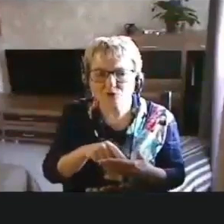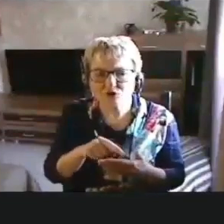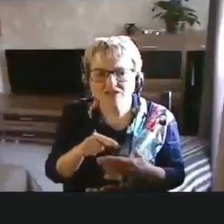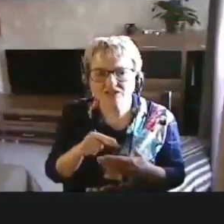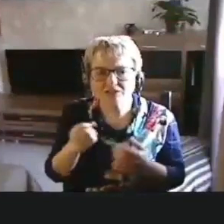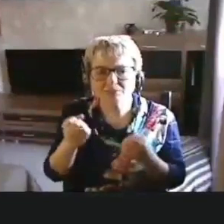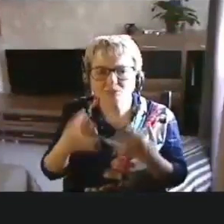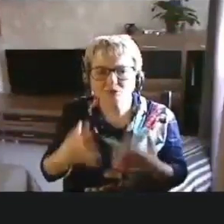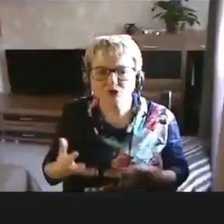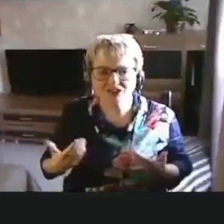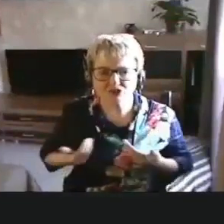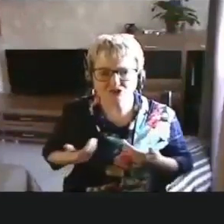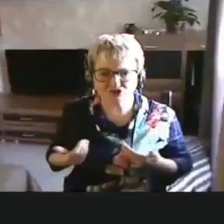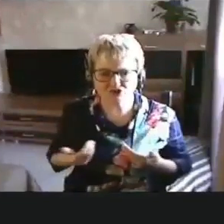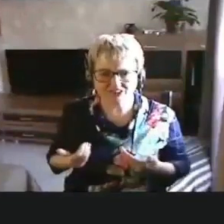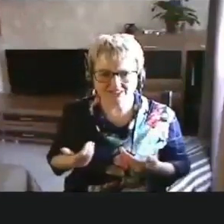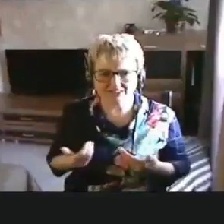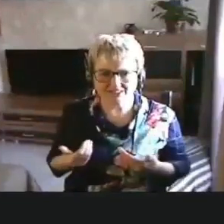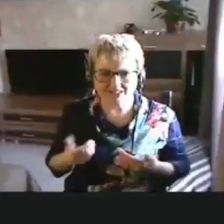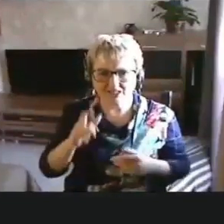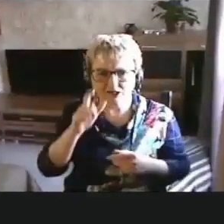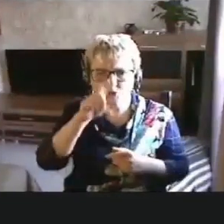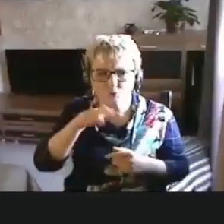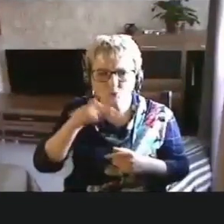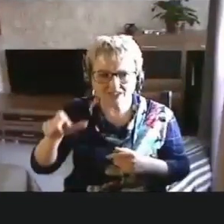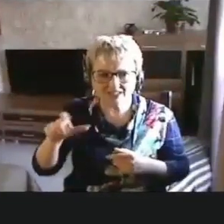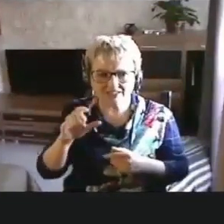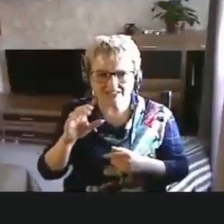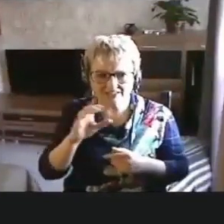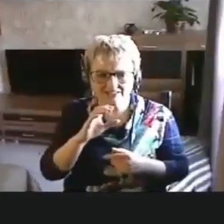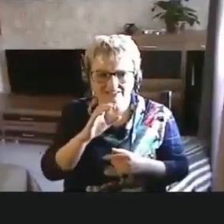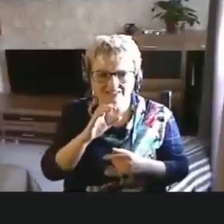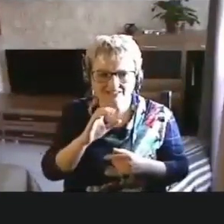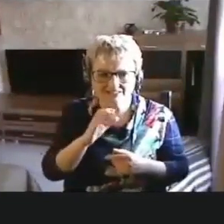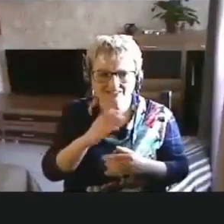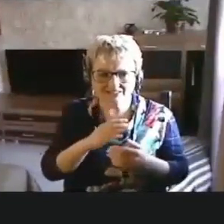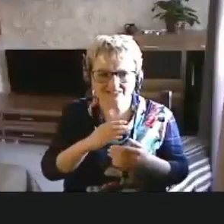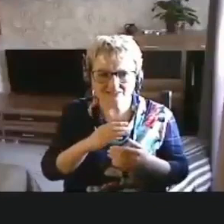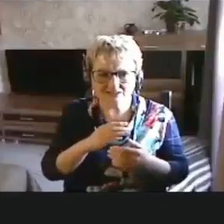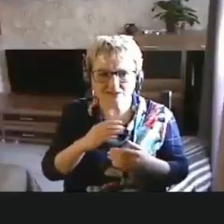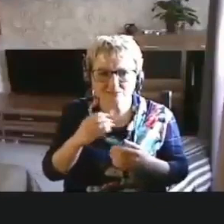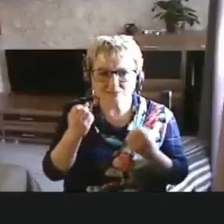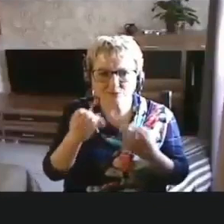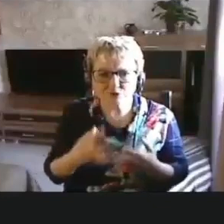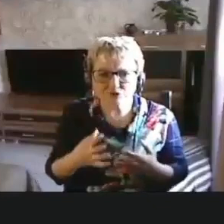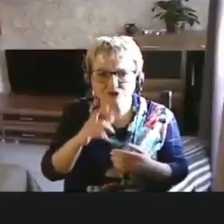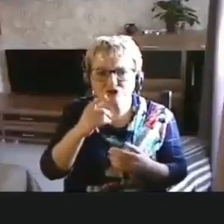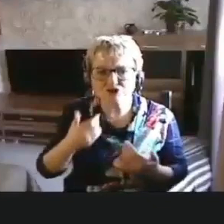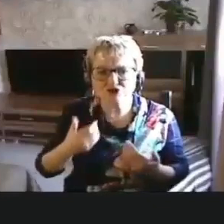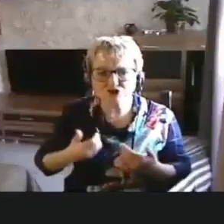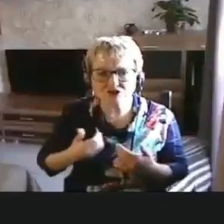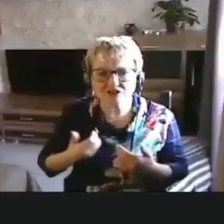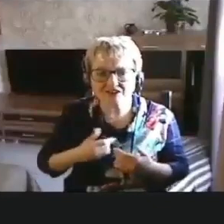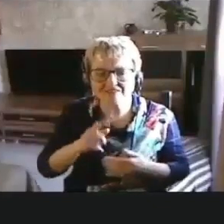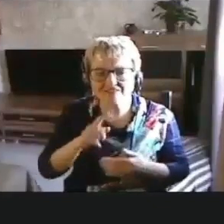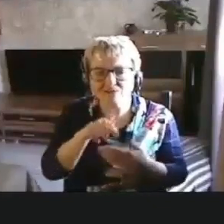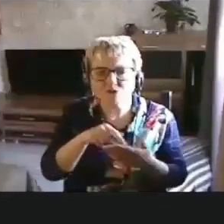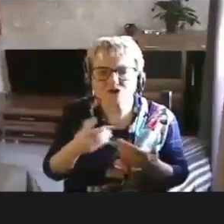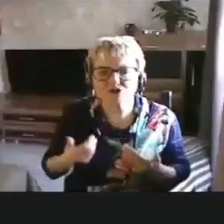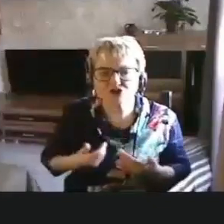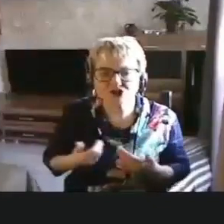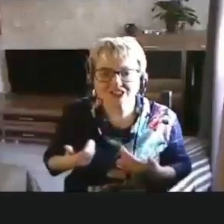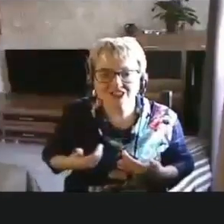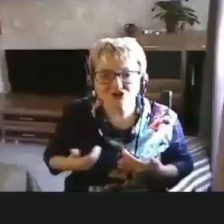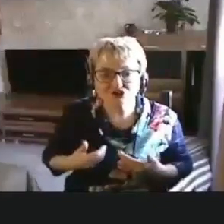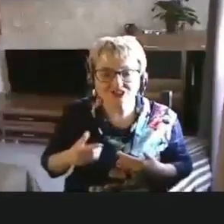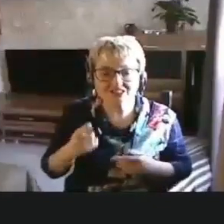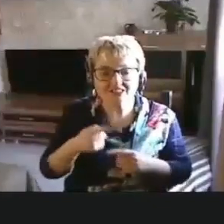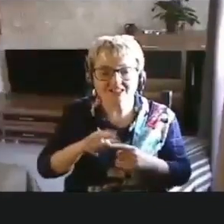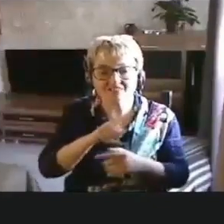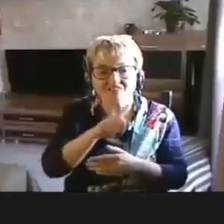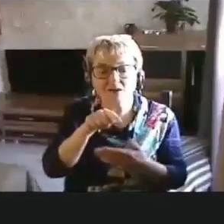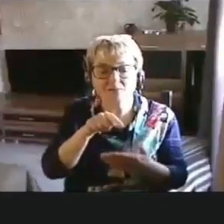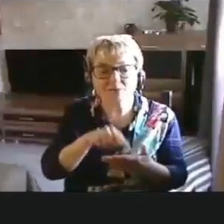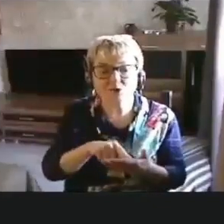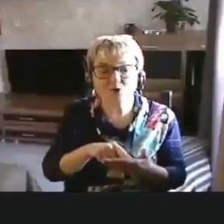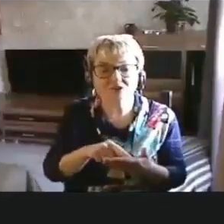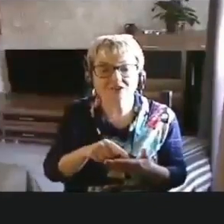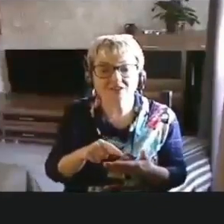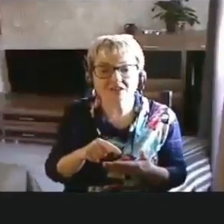жизни людей, нехитить, просто жизни, потому что это вопрос жизни, это вопрос